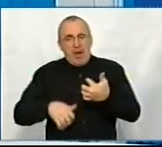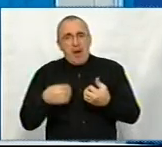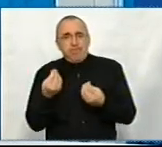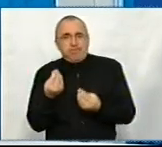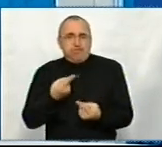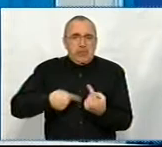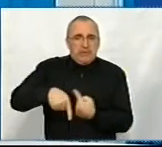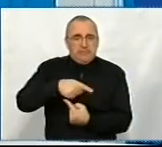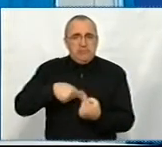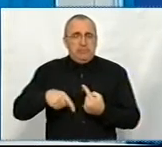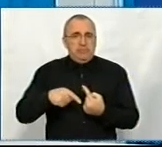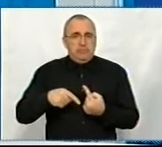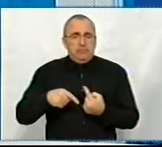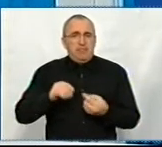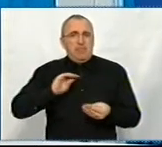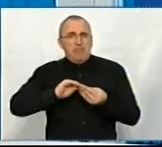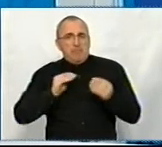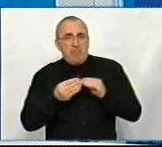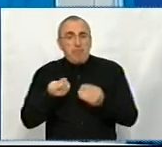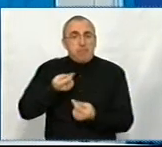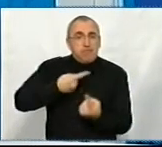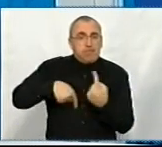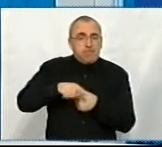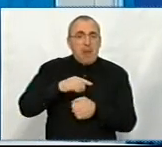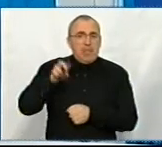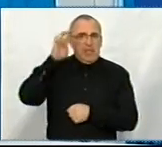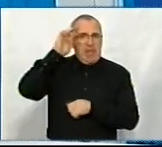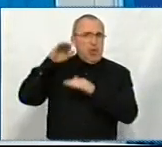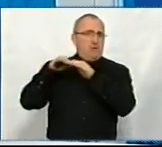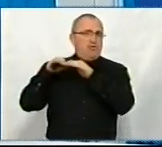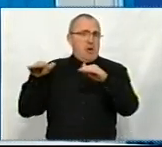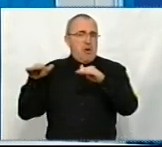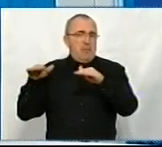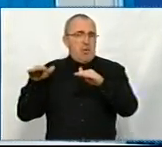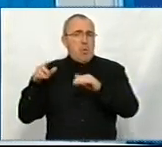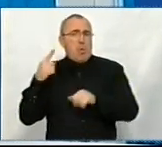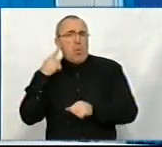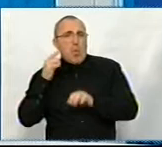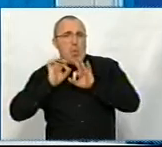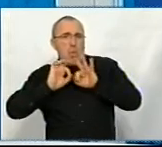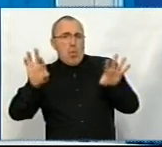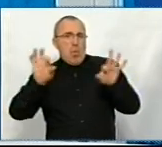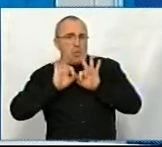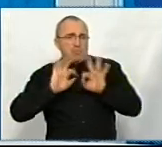В основному, проблеми бізнесу, вони більш на державному рівні, ті, які озвучуються на цьому